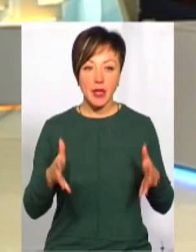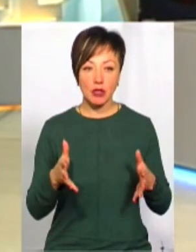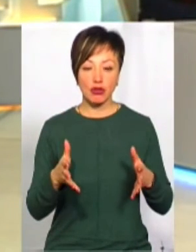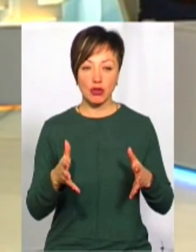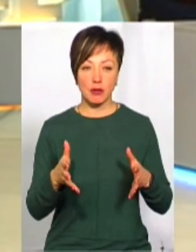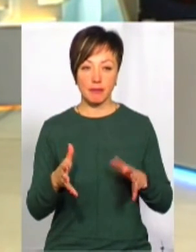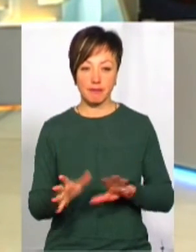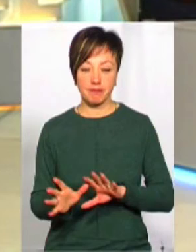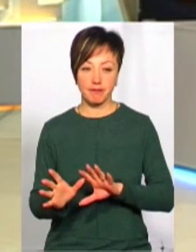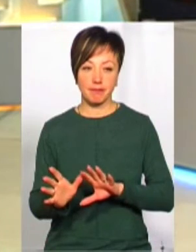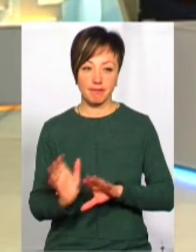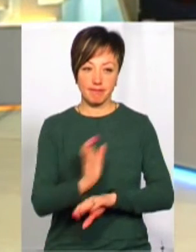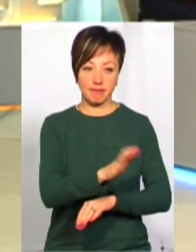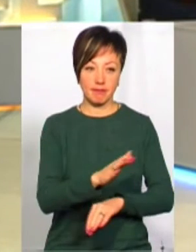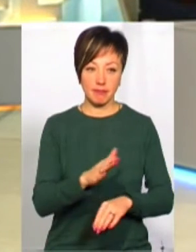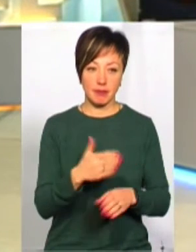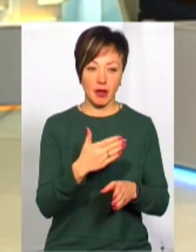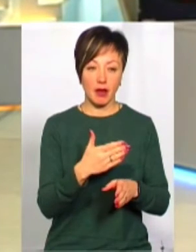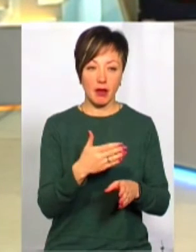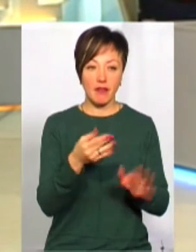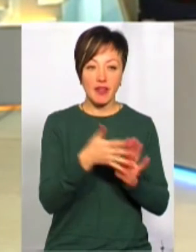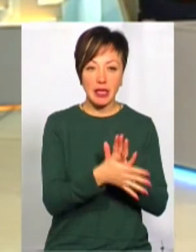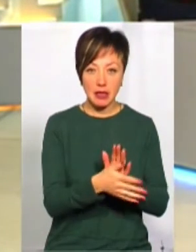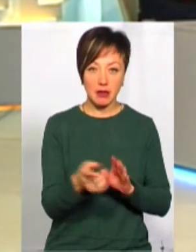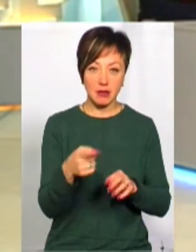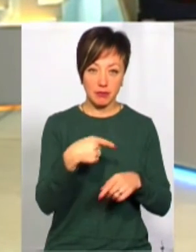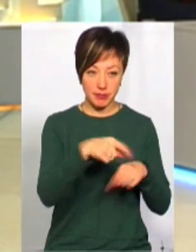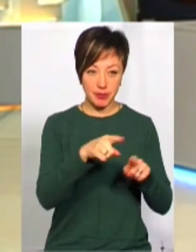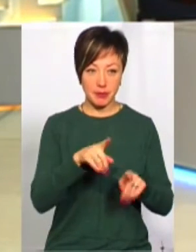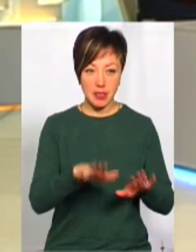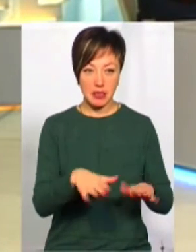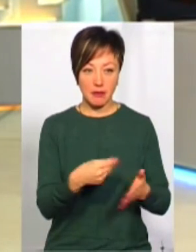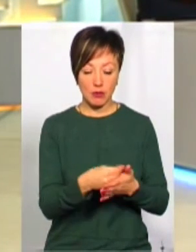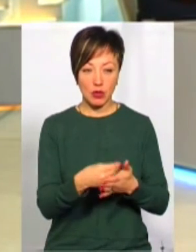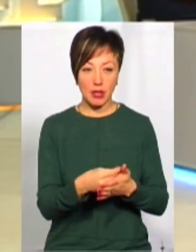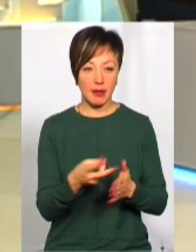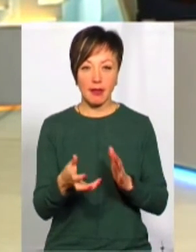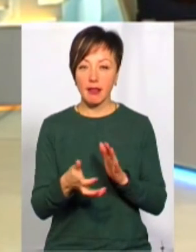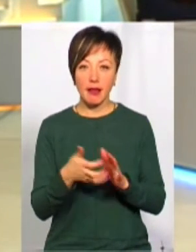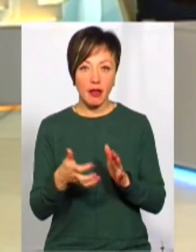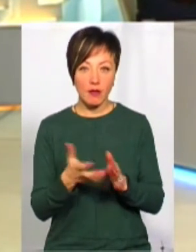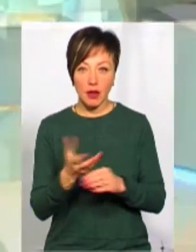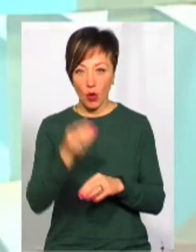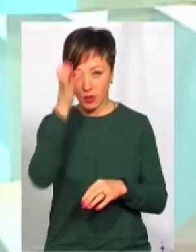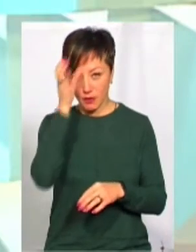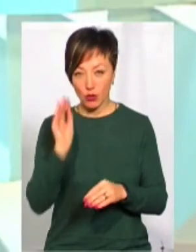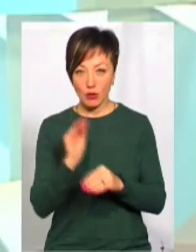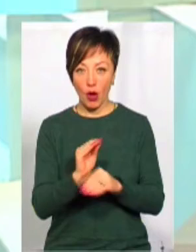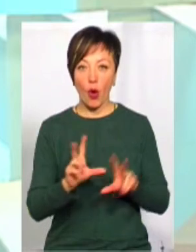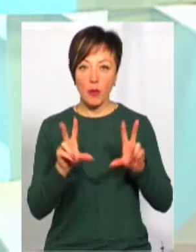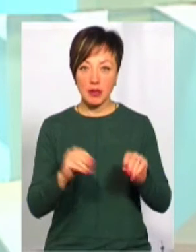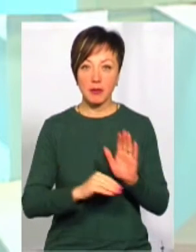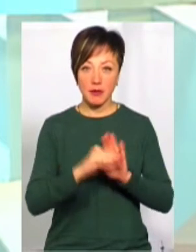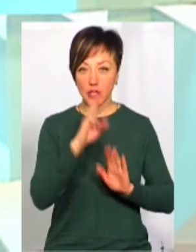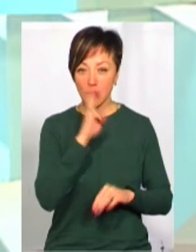перекладає витрат саме на місцевий бюджет, це і стосується недофінансування освітньої субвенції. Тому що було обіцяно